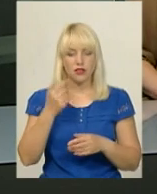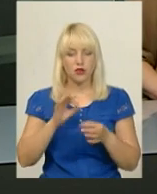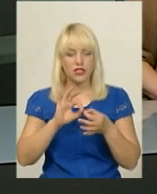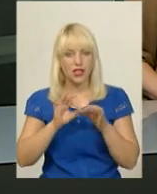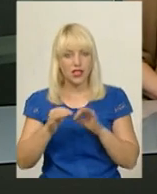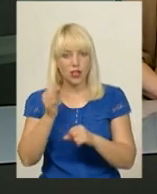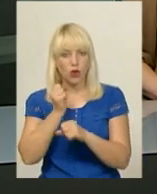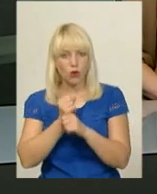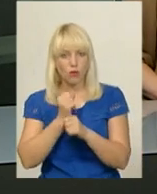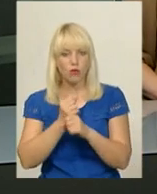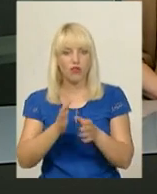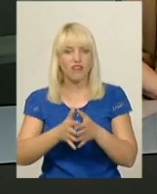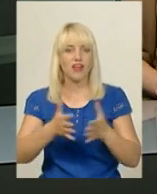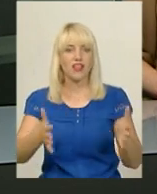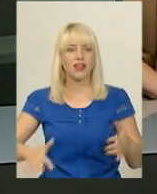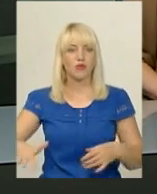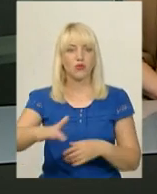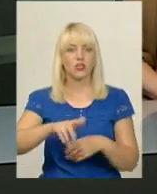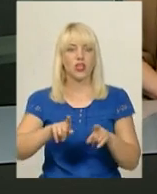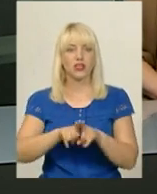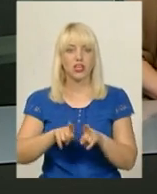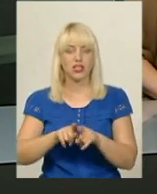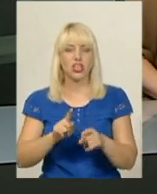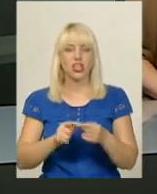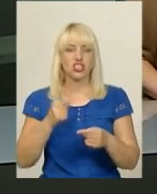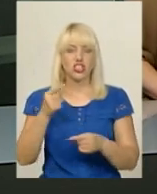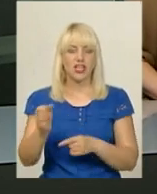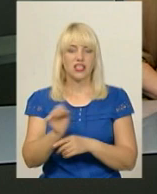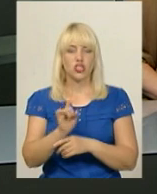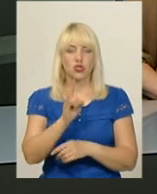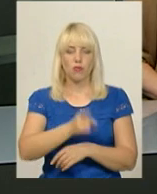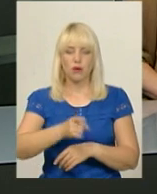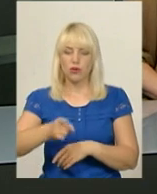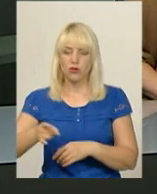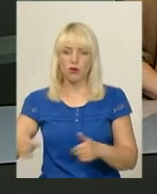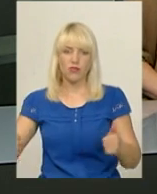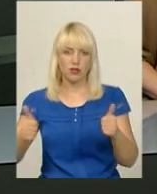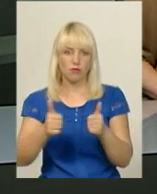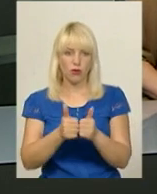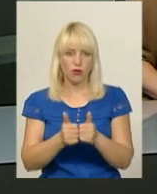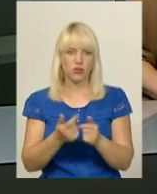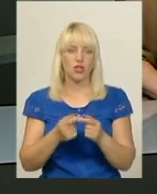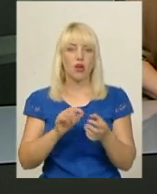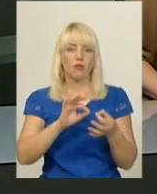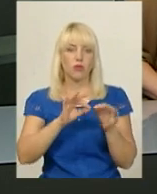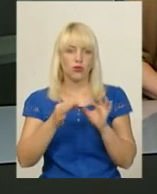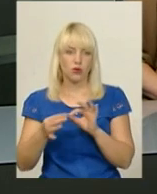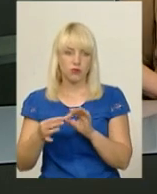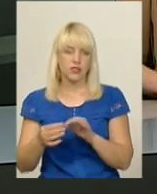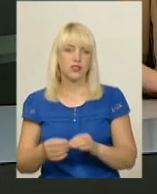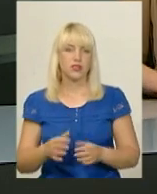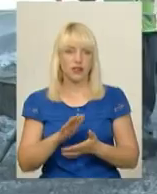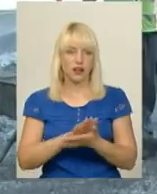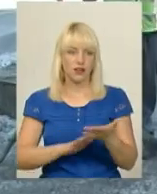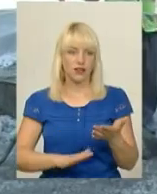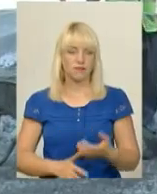складні через велику площу території, а також через автівки, що припарковані поруч. Подробиці у сюжеті Дарина Денисенко.